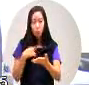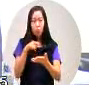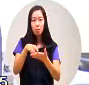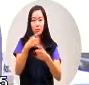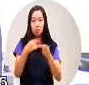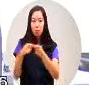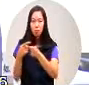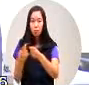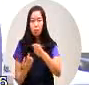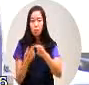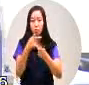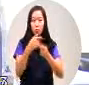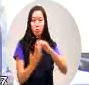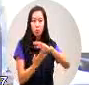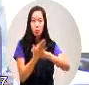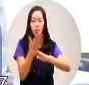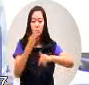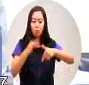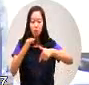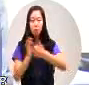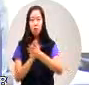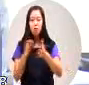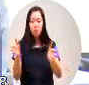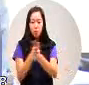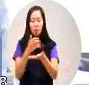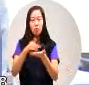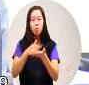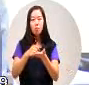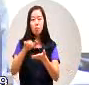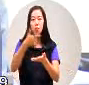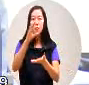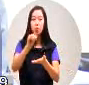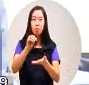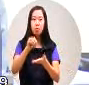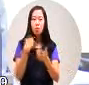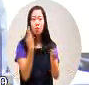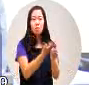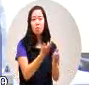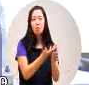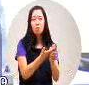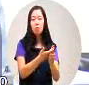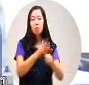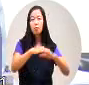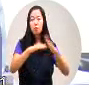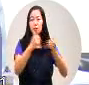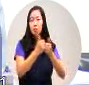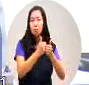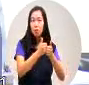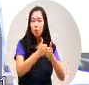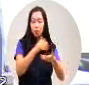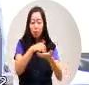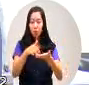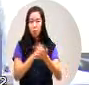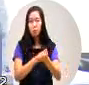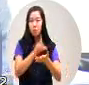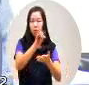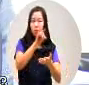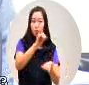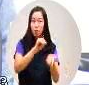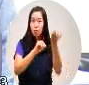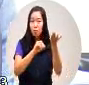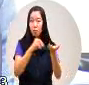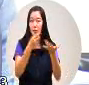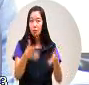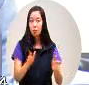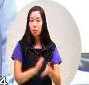一年的产值才六万块那么交给协会的金贵是一百多万产值六万块